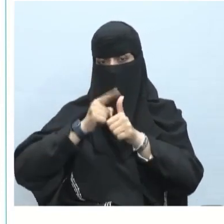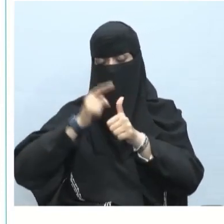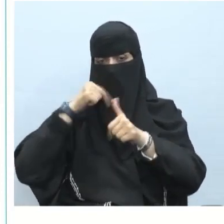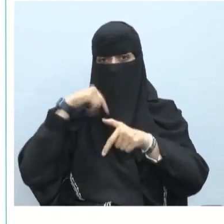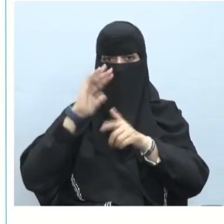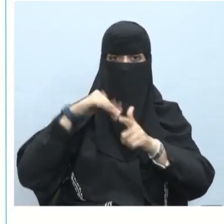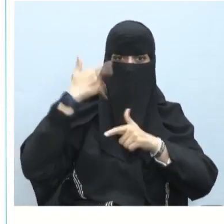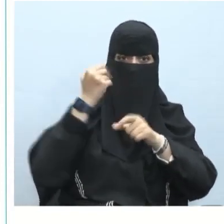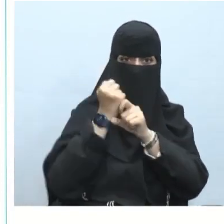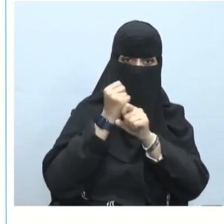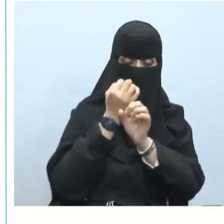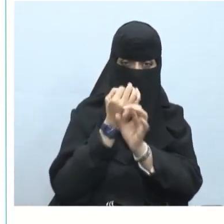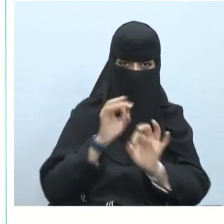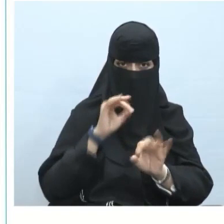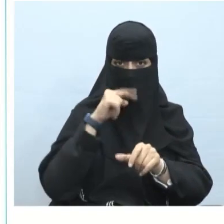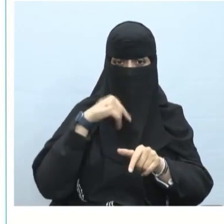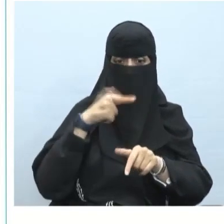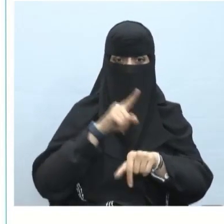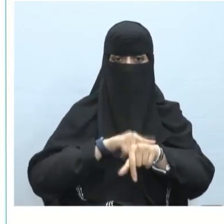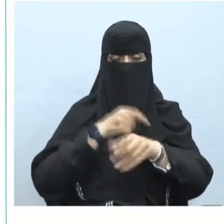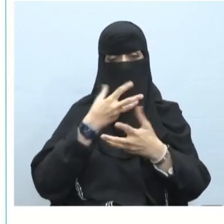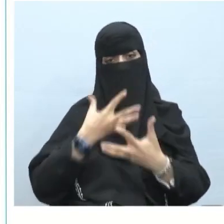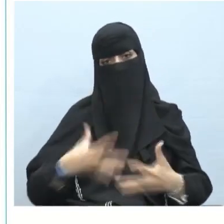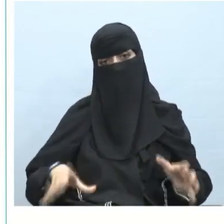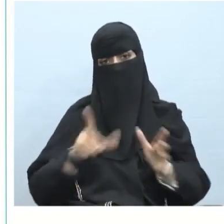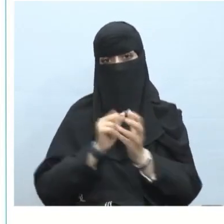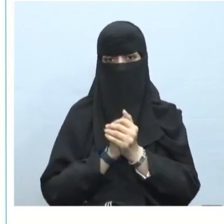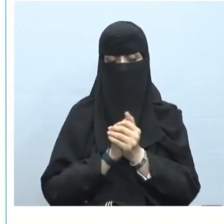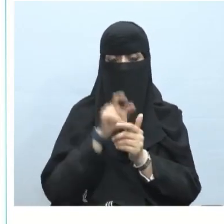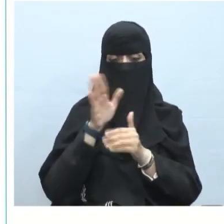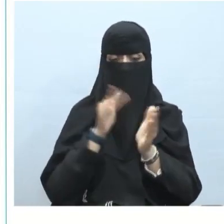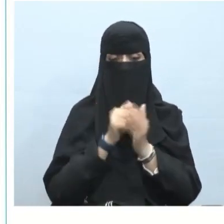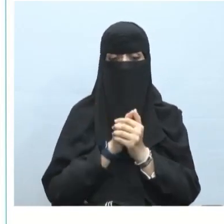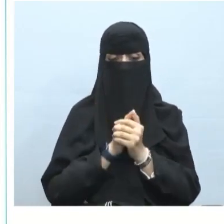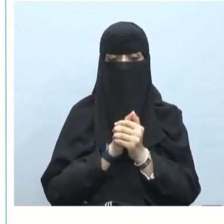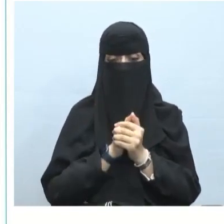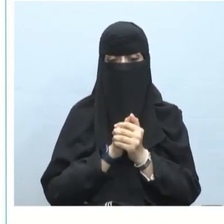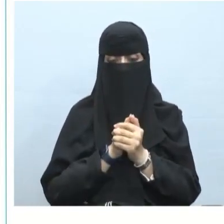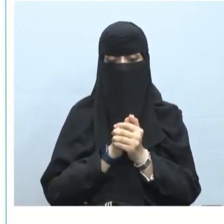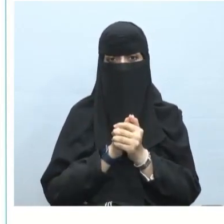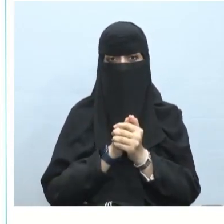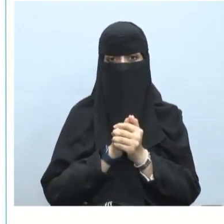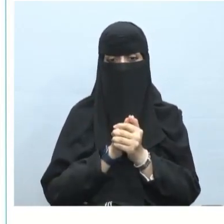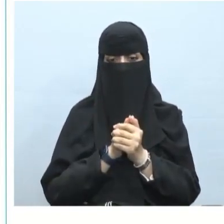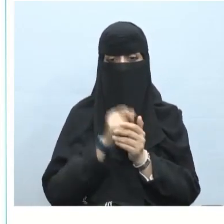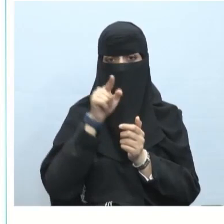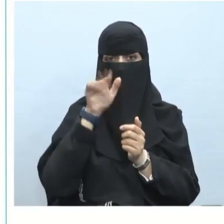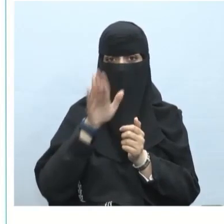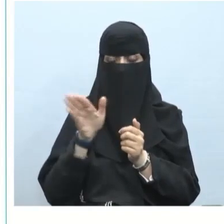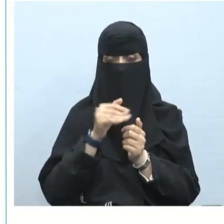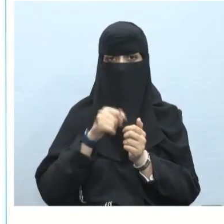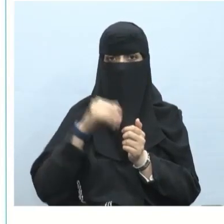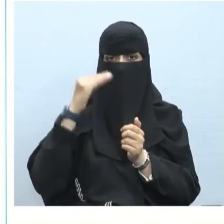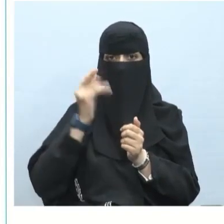الأول عند الإقلاع عن التدخين قرر فنفذ قبل فوات الأول هنا حرف